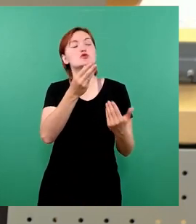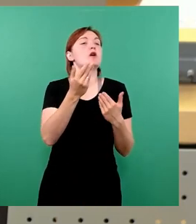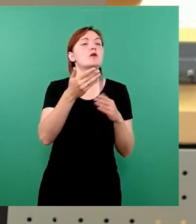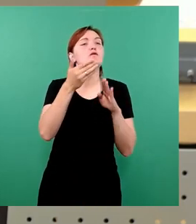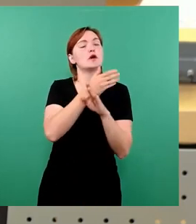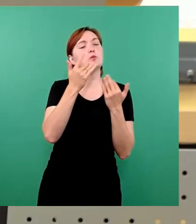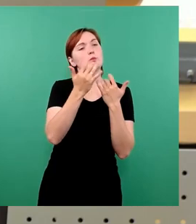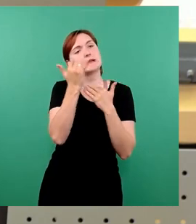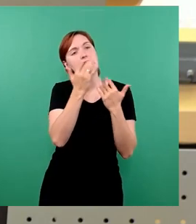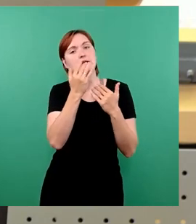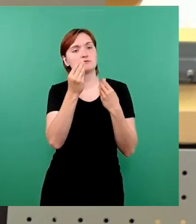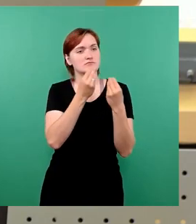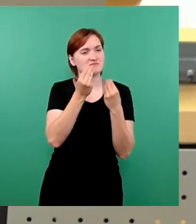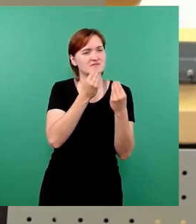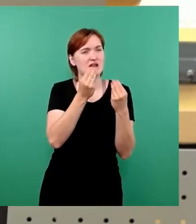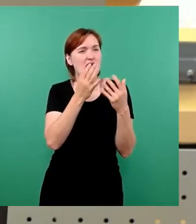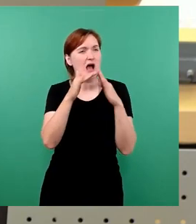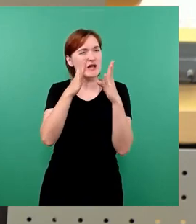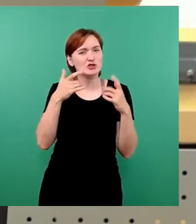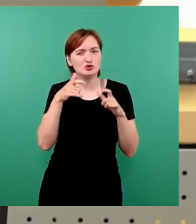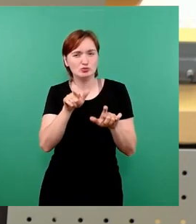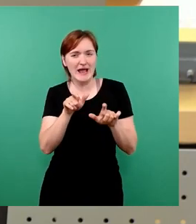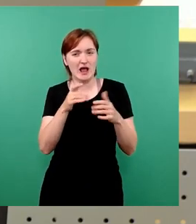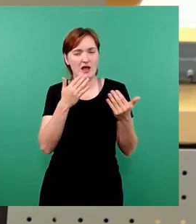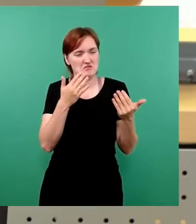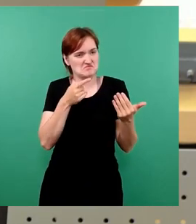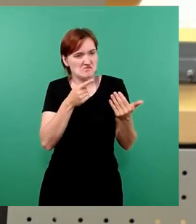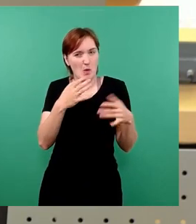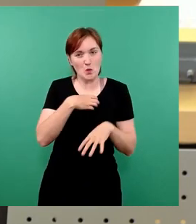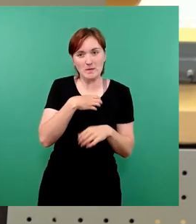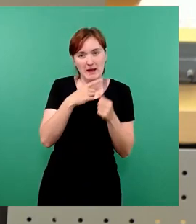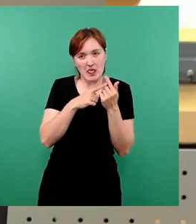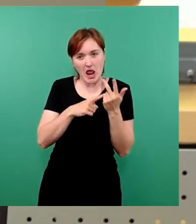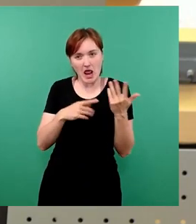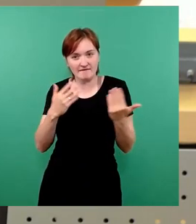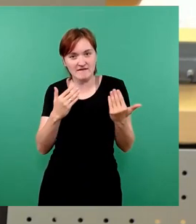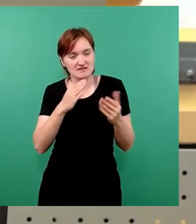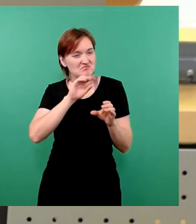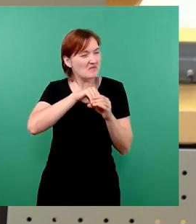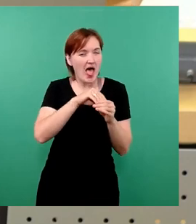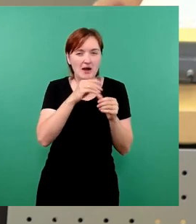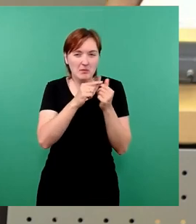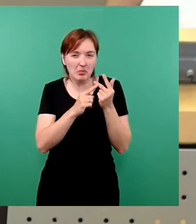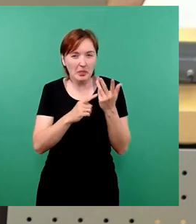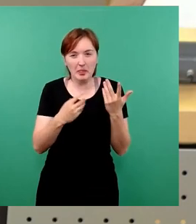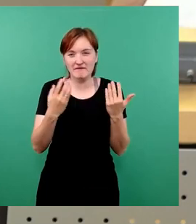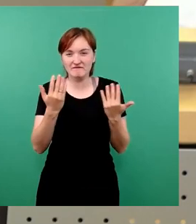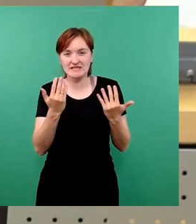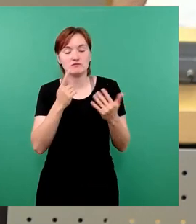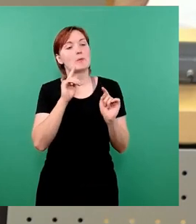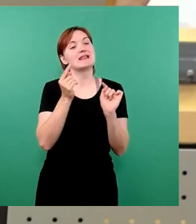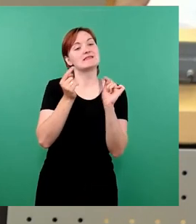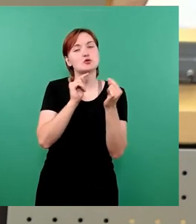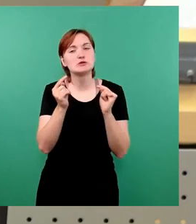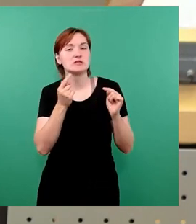Komplexe in der Haushaltssperre, die man dann beinhalten soll, wo man vielleicht Sachen nochmal diskutieren sollen,